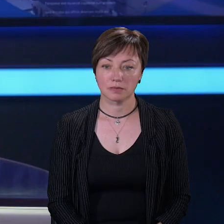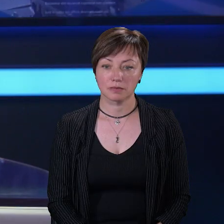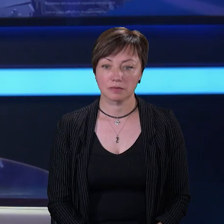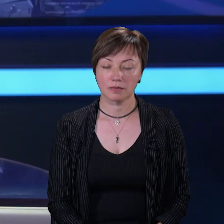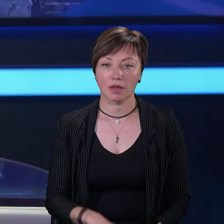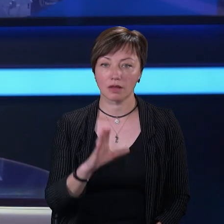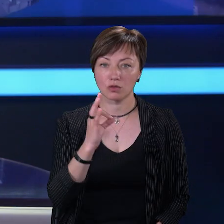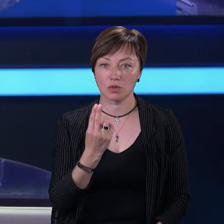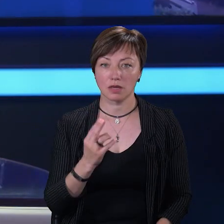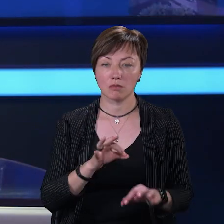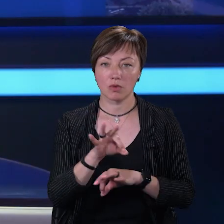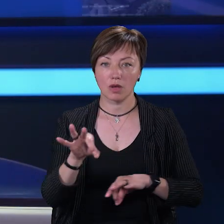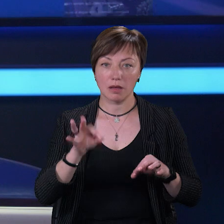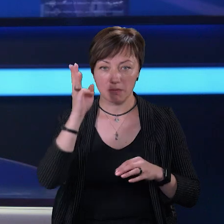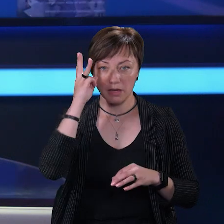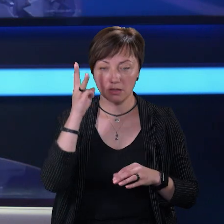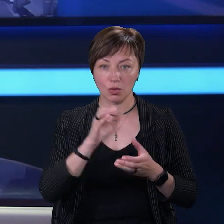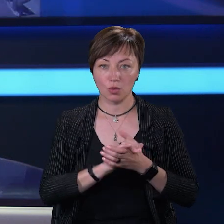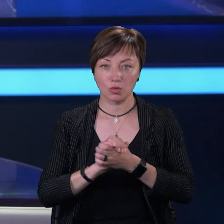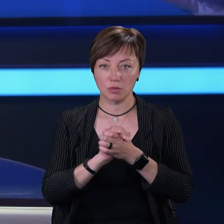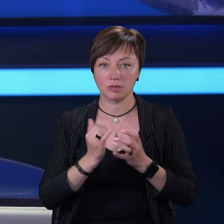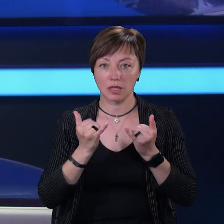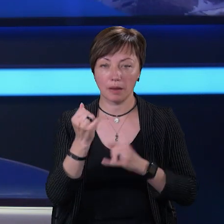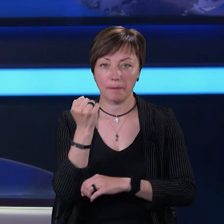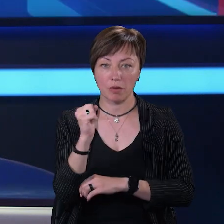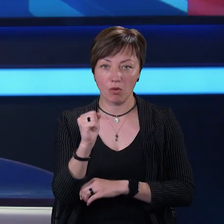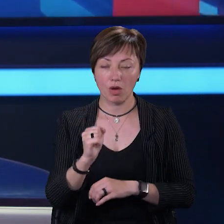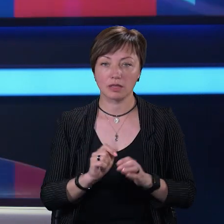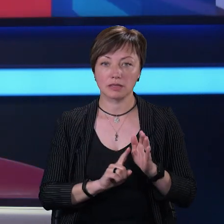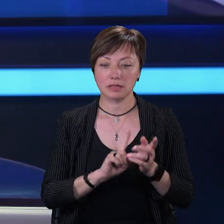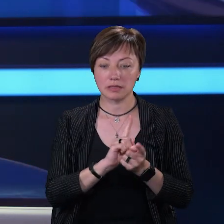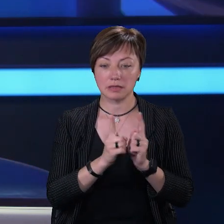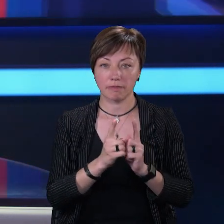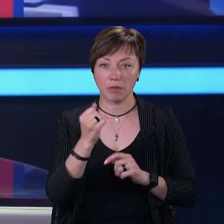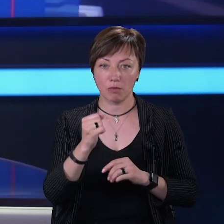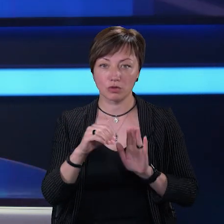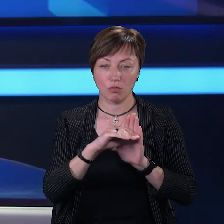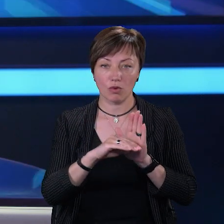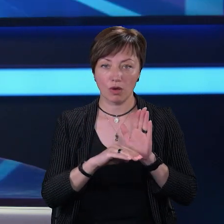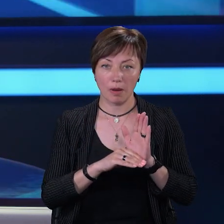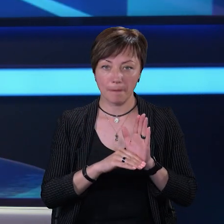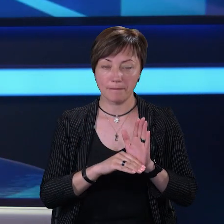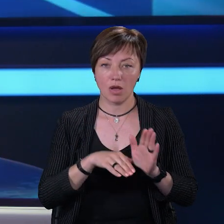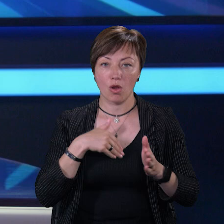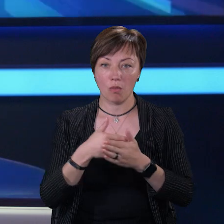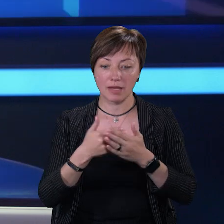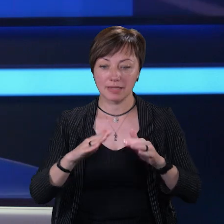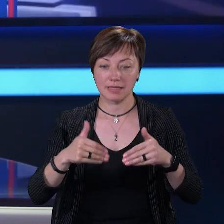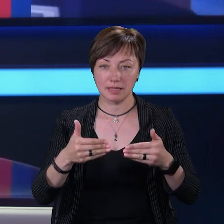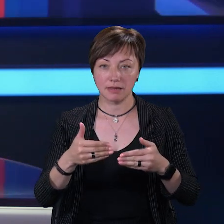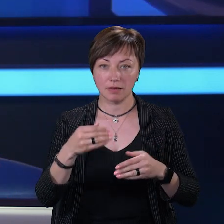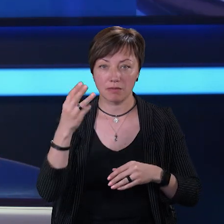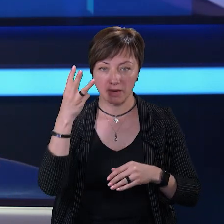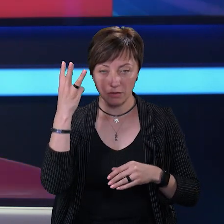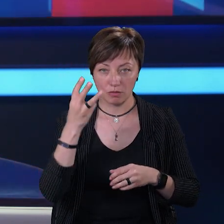Соціальний проєкт «Хмельницький. Гуртуємося задля перемоги», який став переможцем програми «Громадські ініціативи. Діє в